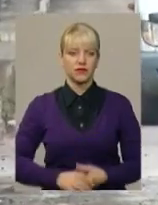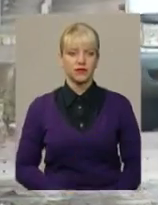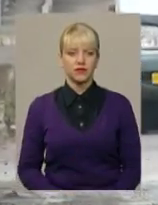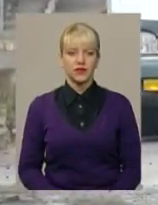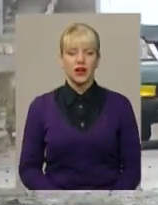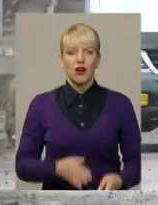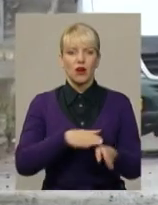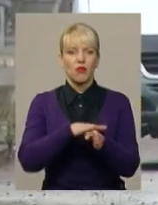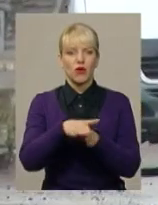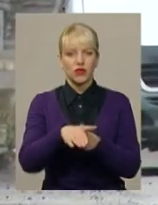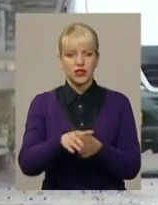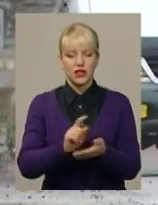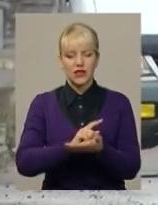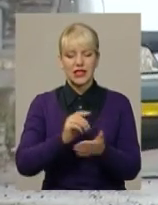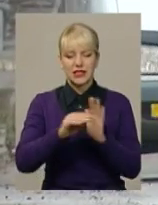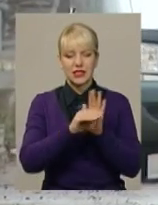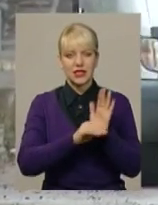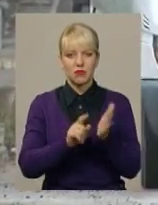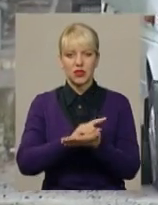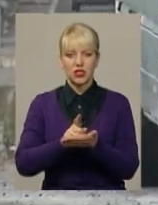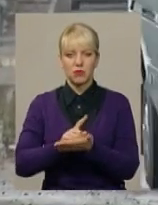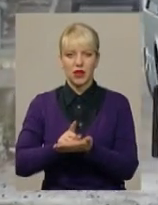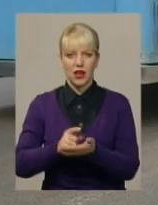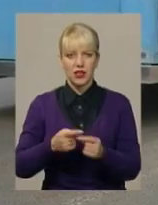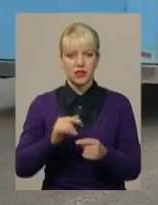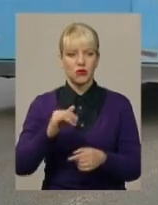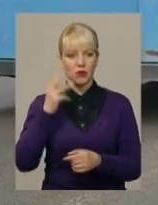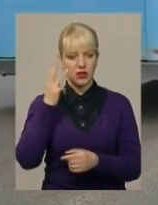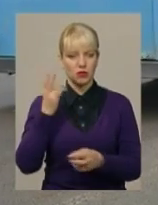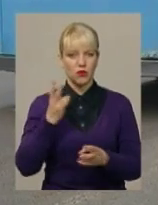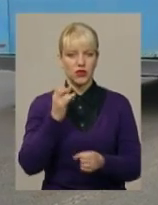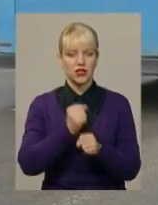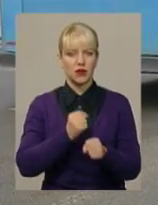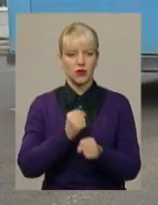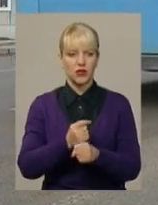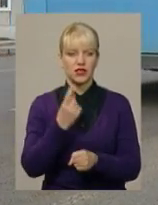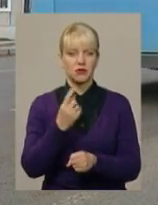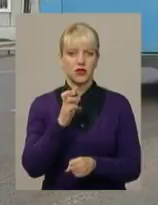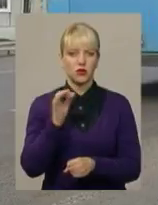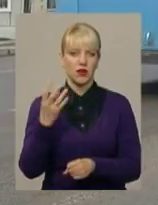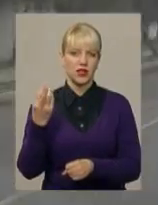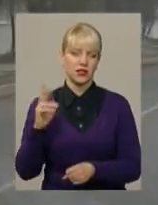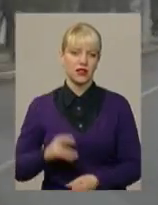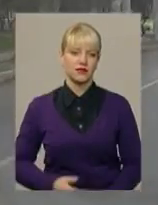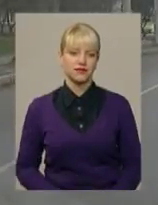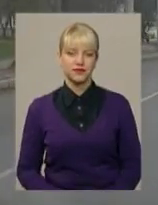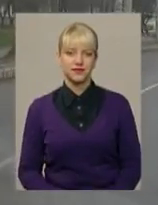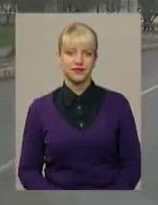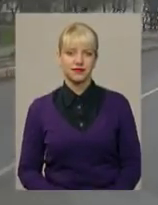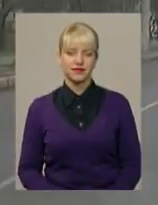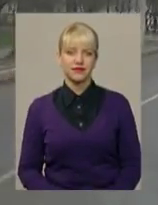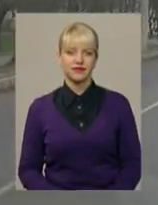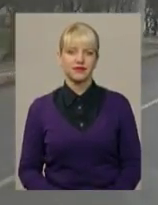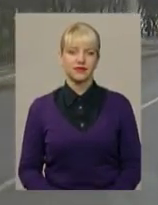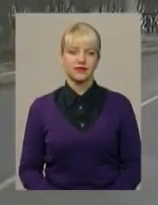Повноцінно система GPS-навігації у громадському транспорті Хмельницького має запрацювати з 1 березня. Вікторія Паламар, Юрій Чорний.